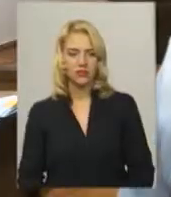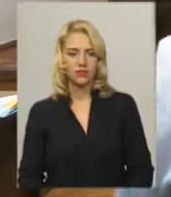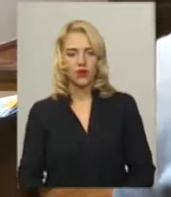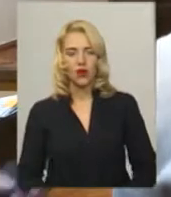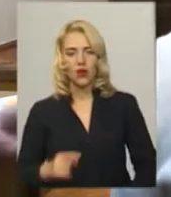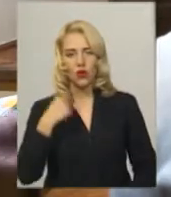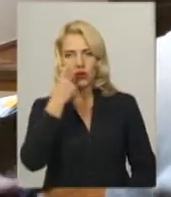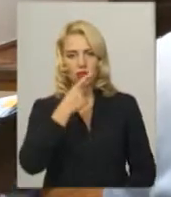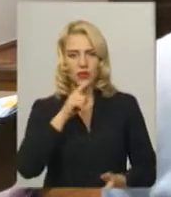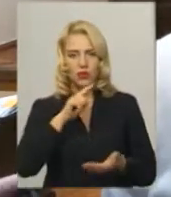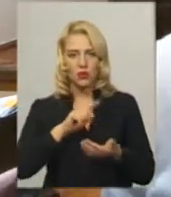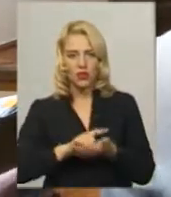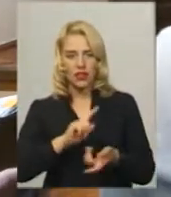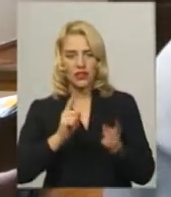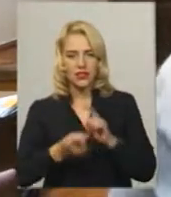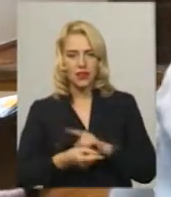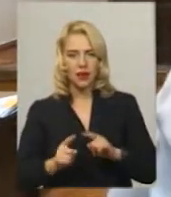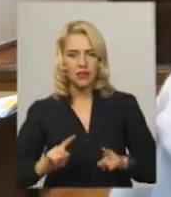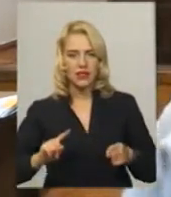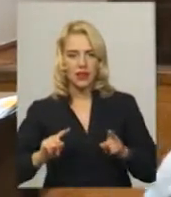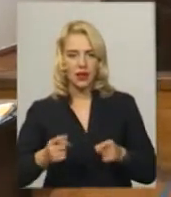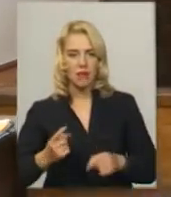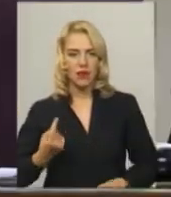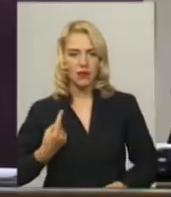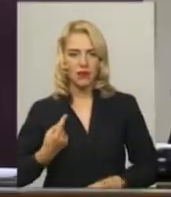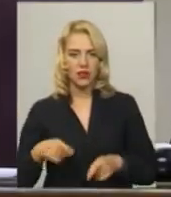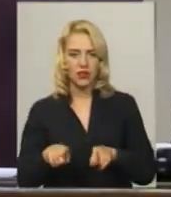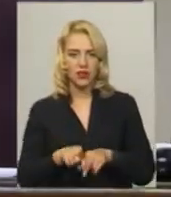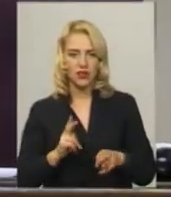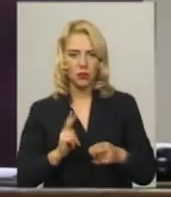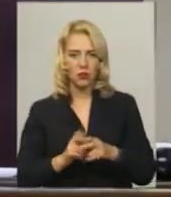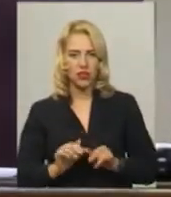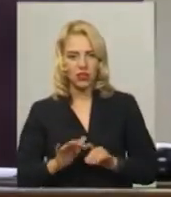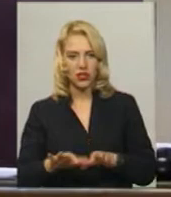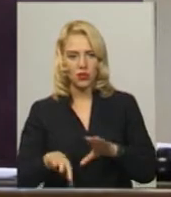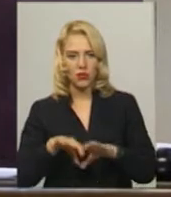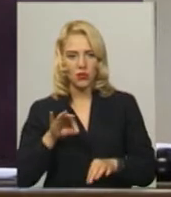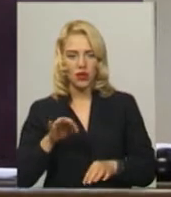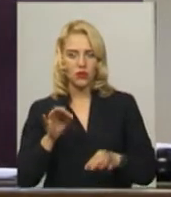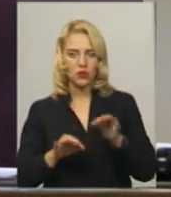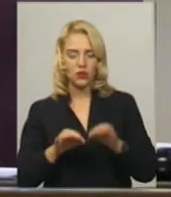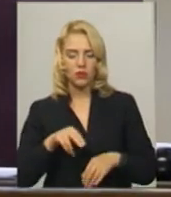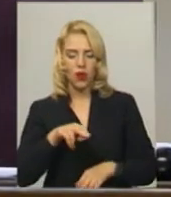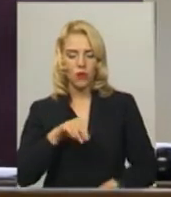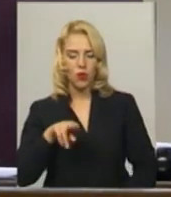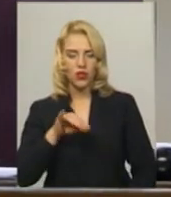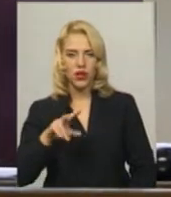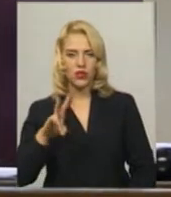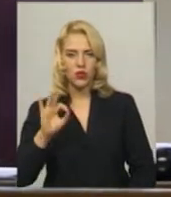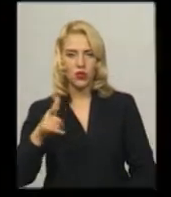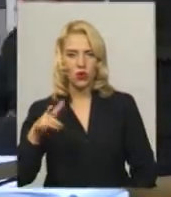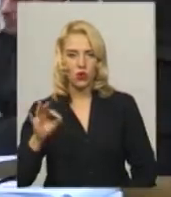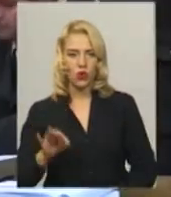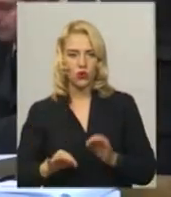Особисте зобов'язання замість тримання під вартою. Такий запобіжний захід обрав суддя Подільського суду Києва, керівнику управління Служби